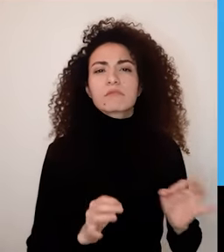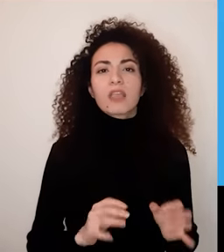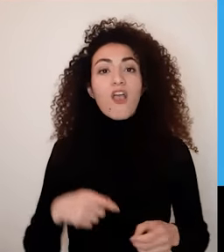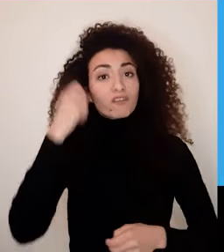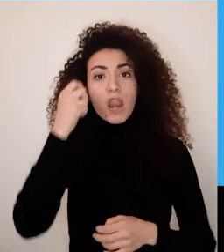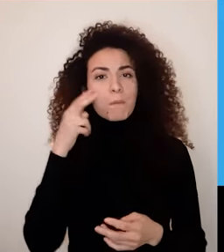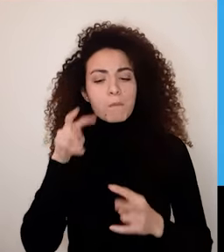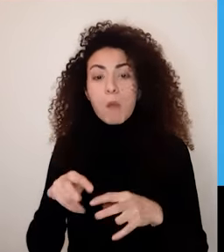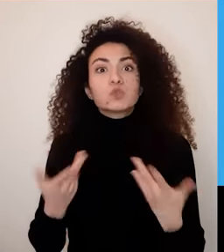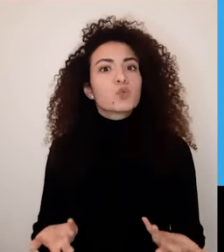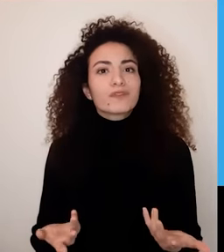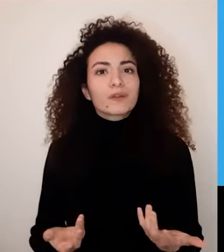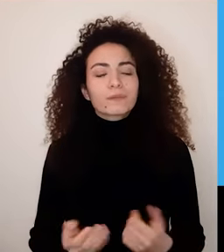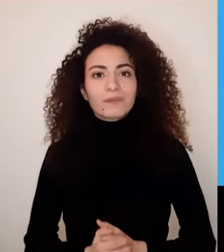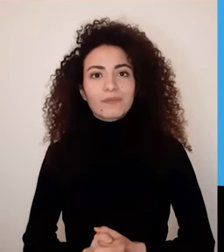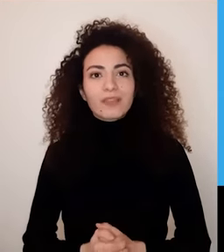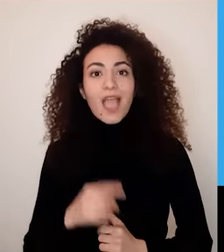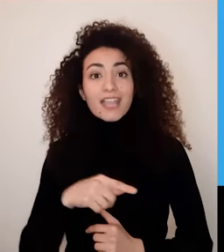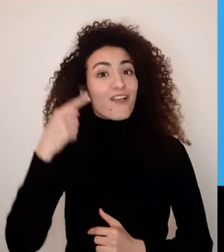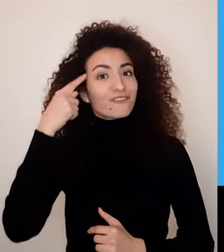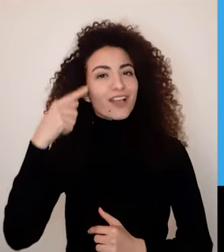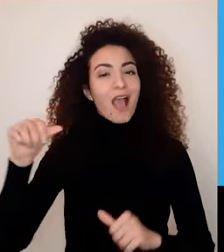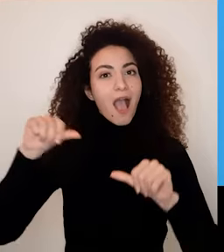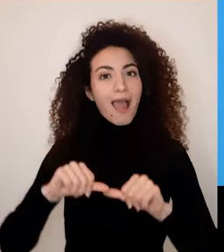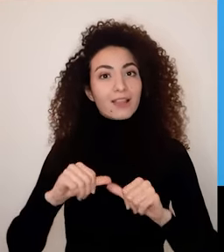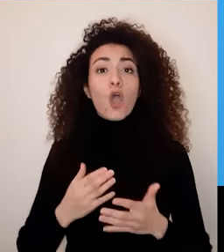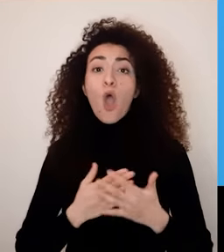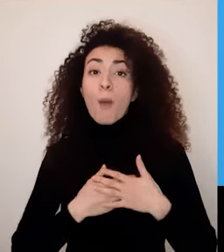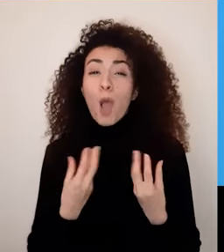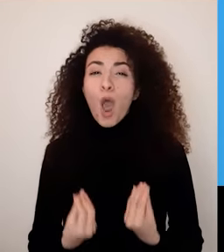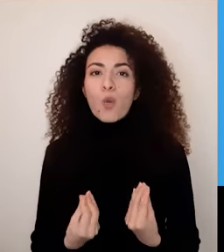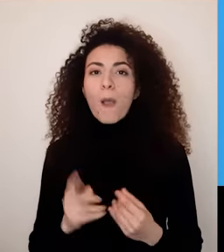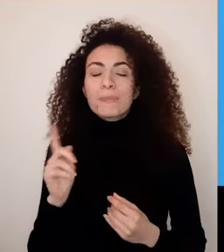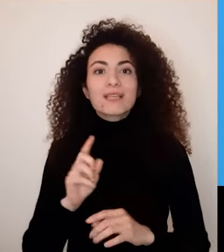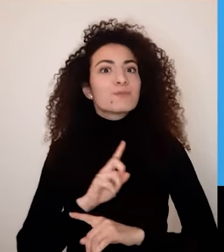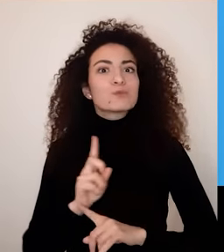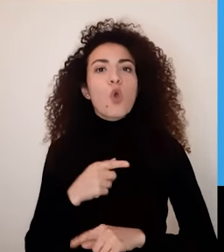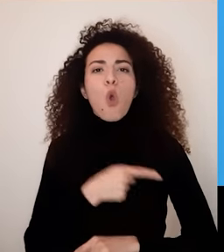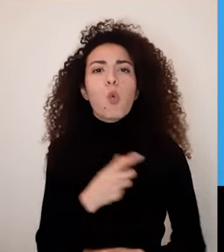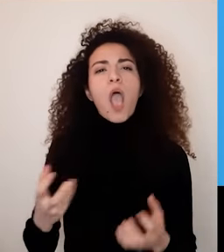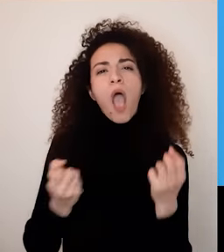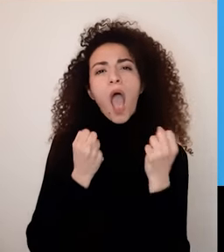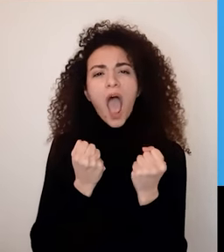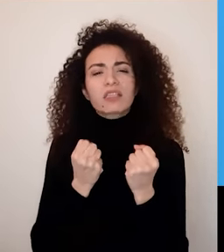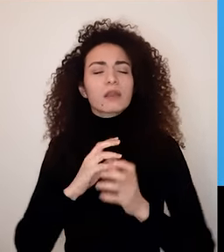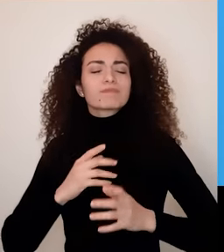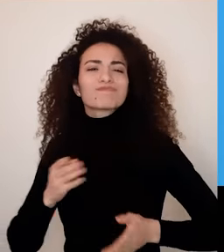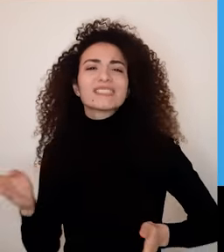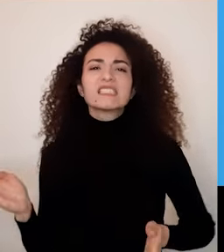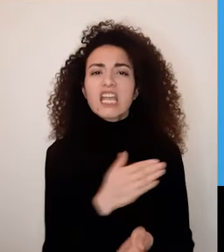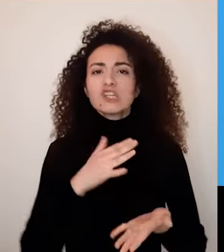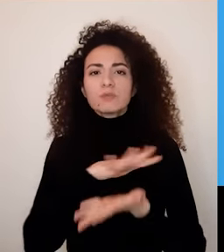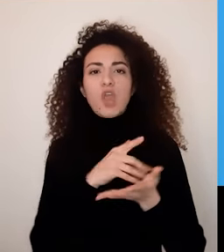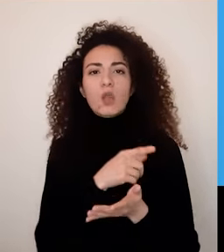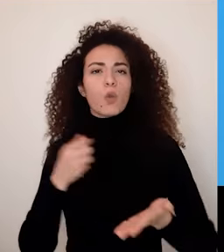والتفاصيل اليومية اللي غالباً ما بتركز عليها الأفلام وعشان هيك على الرغم من روعة الحب وجماله فلا